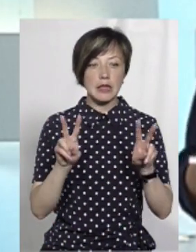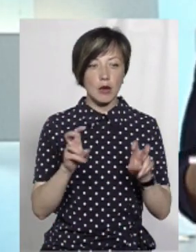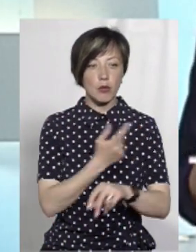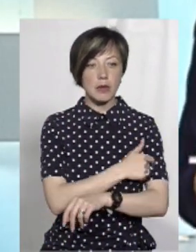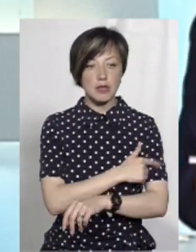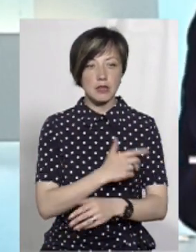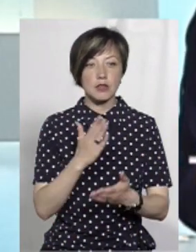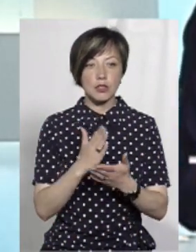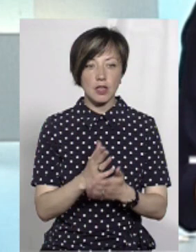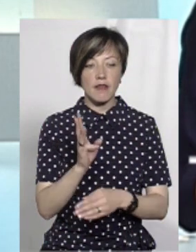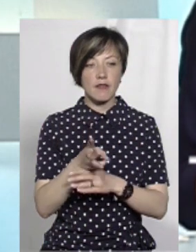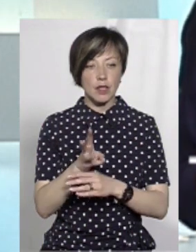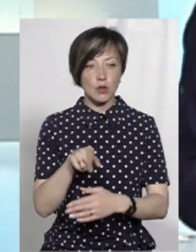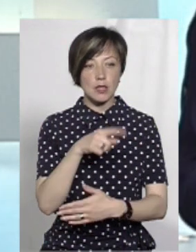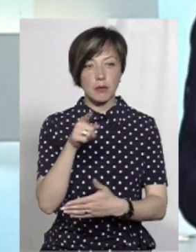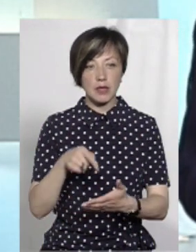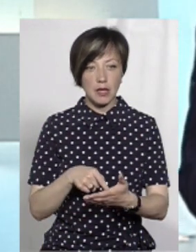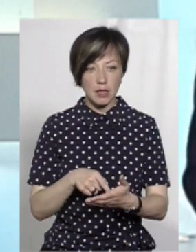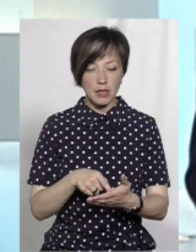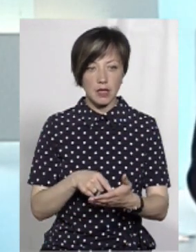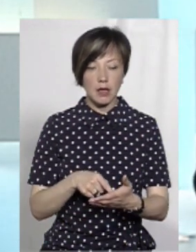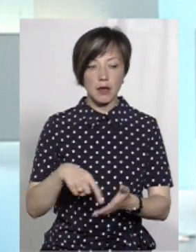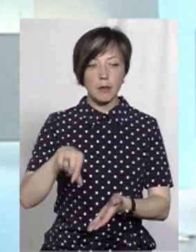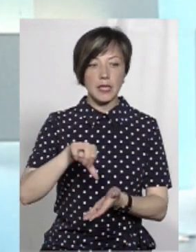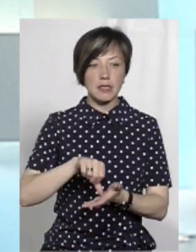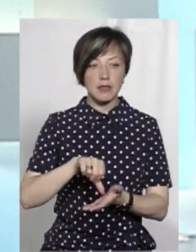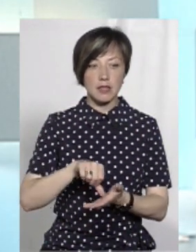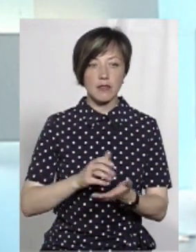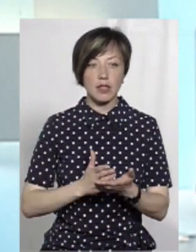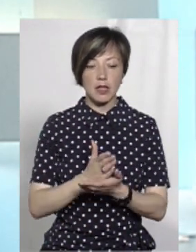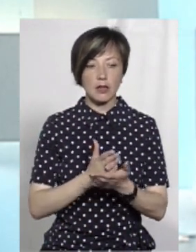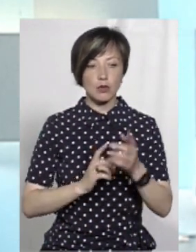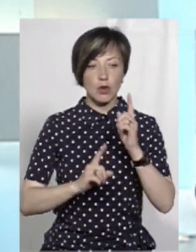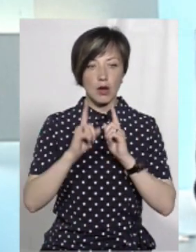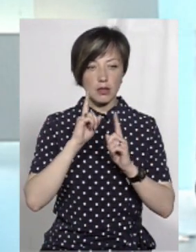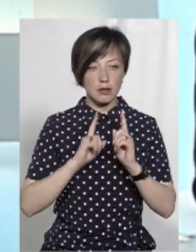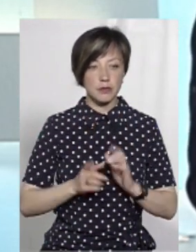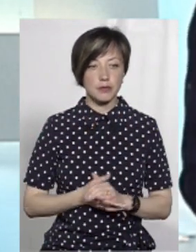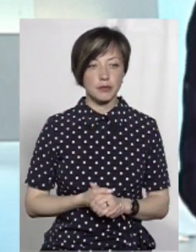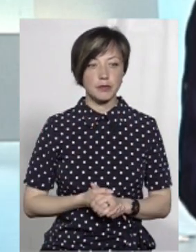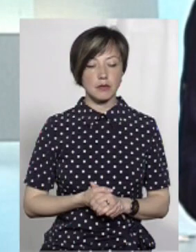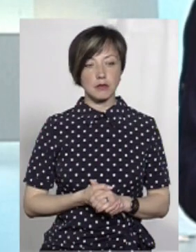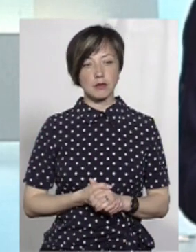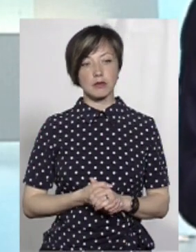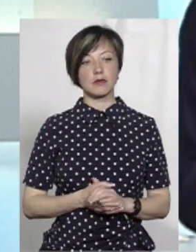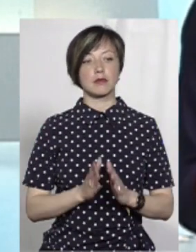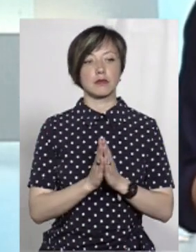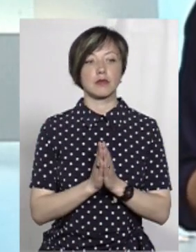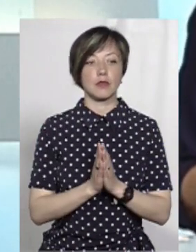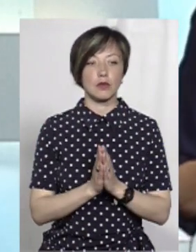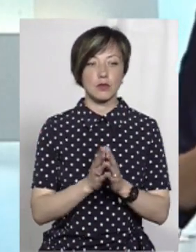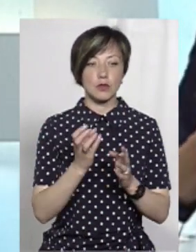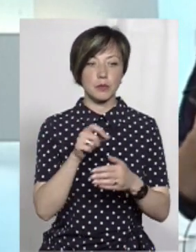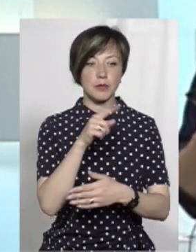тему медицини маємо ще одне відео запитання від представниці ветеранської ради пані Ада. Попрошу